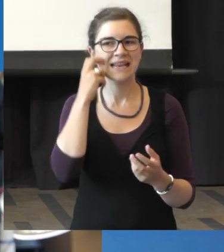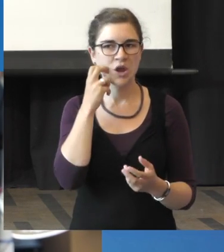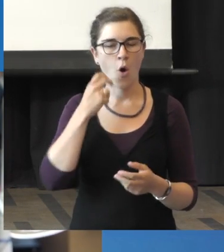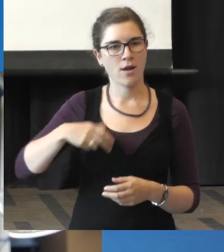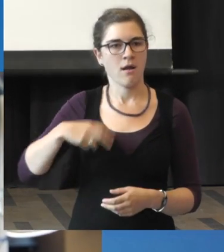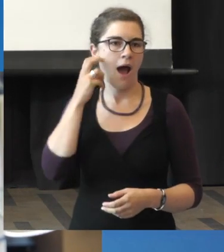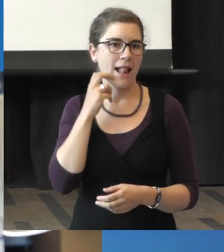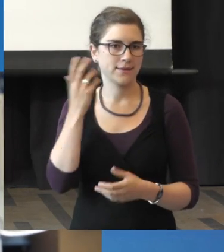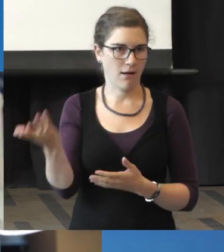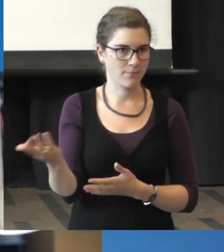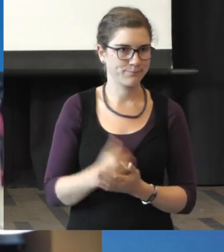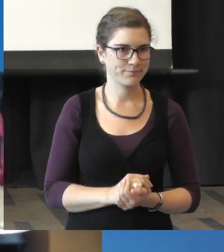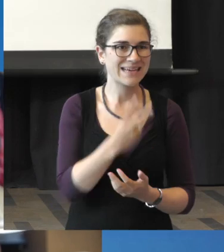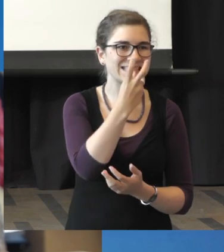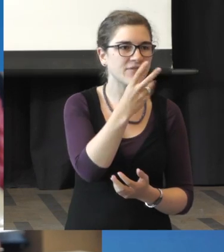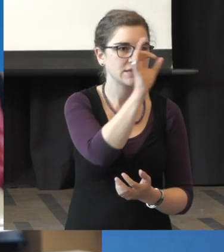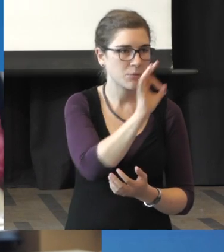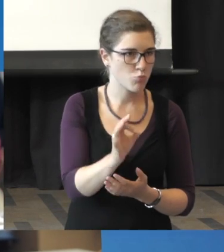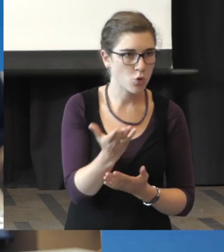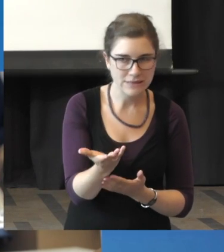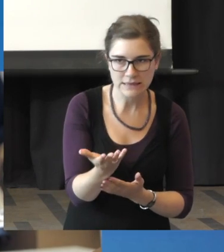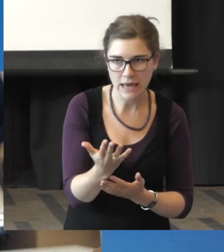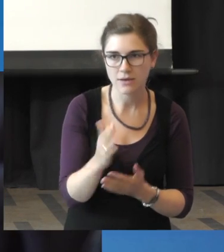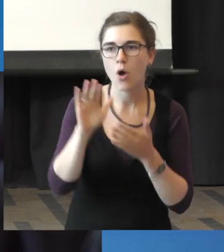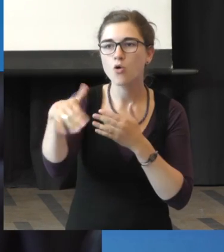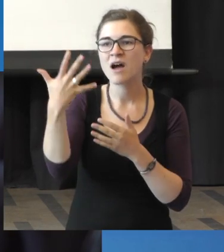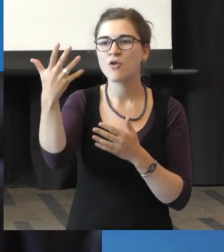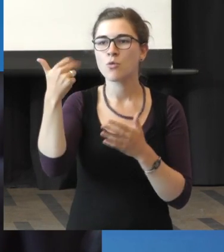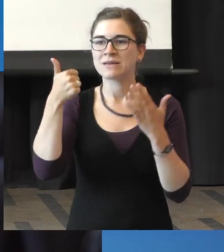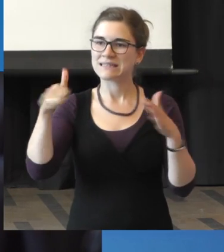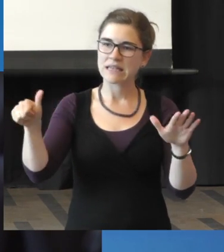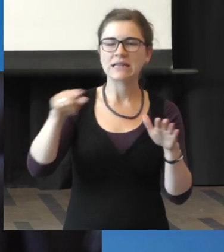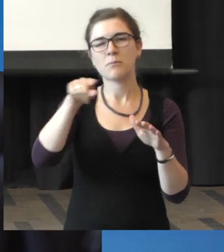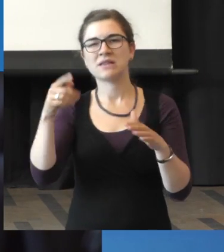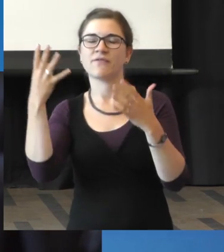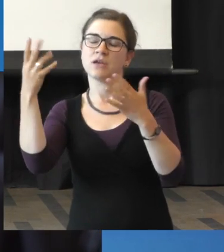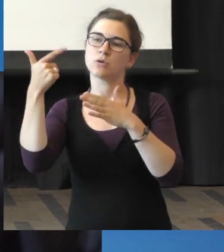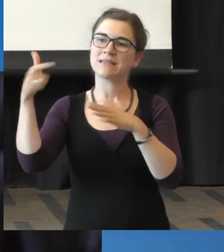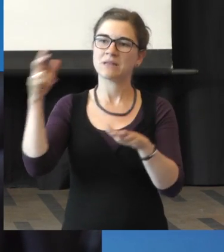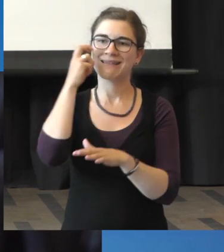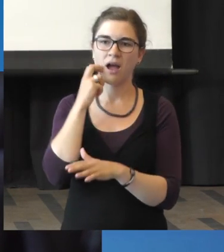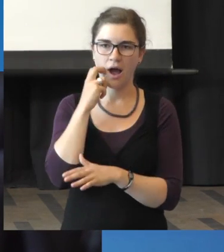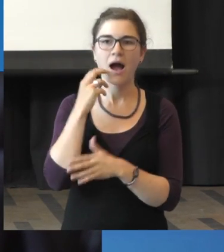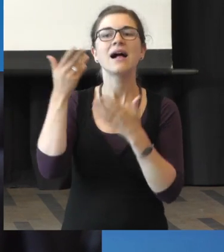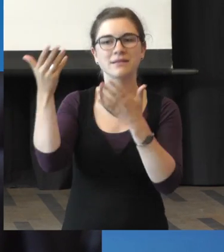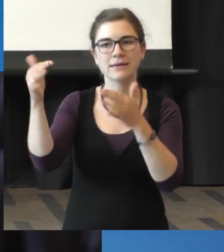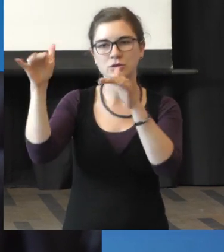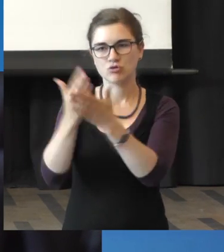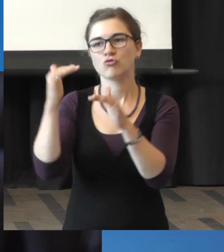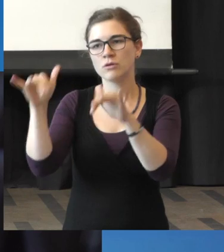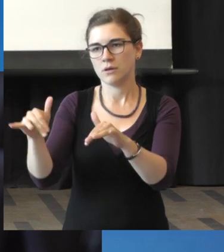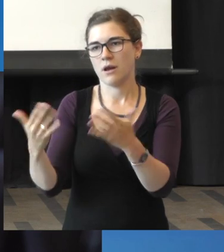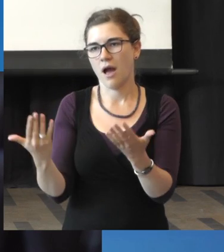20 Prozent der 65 bis 74-Jährigen leiden bereits